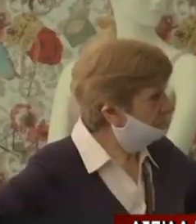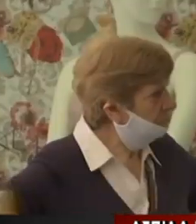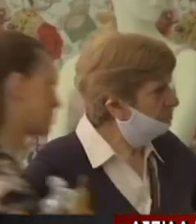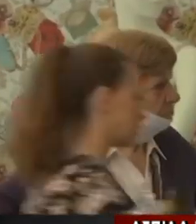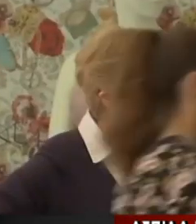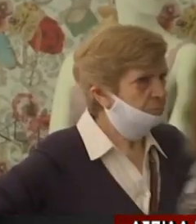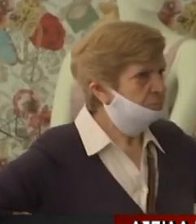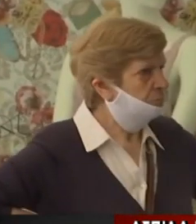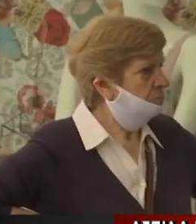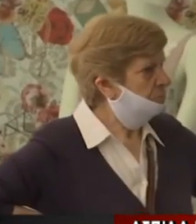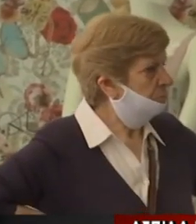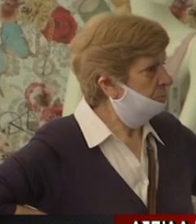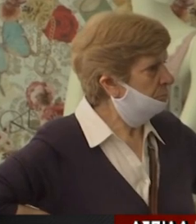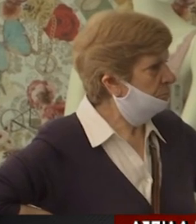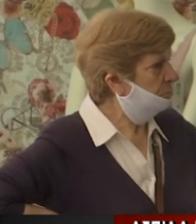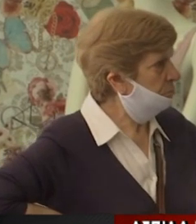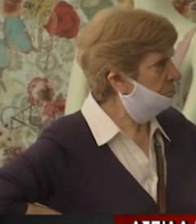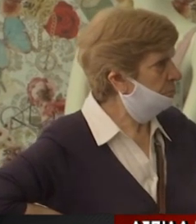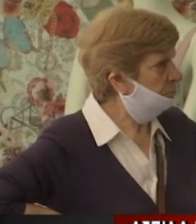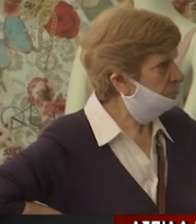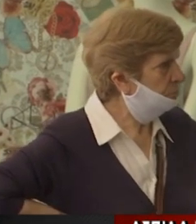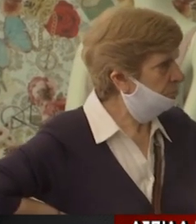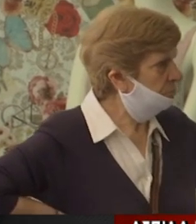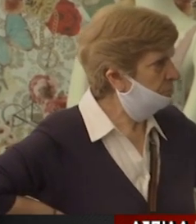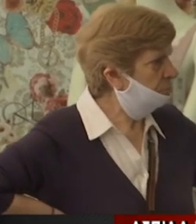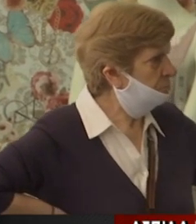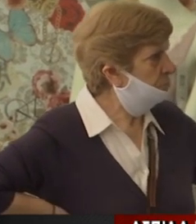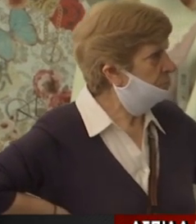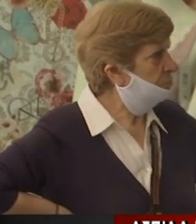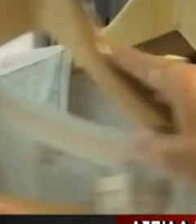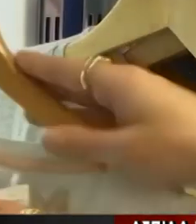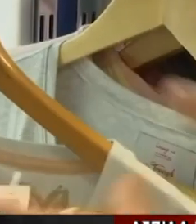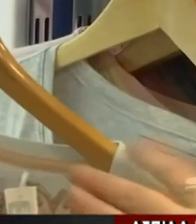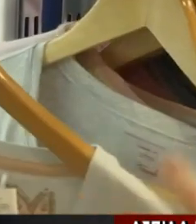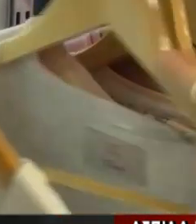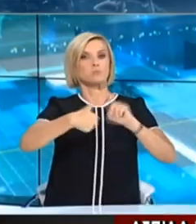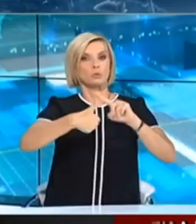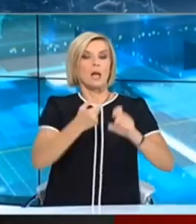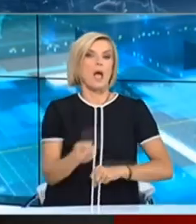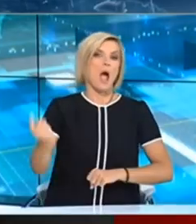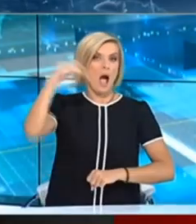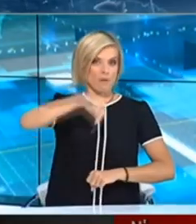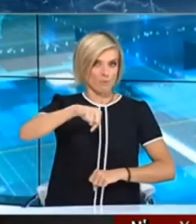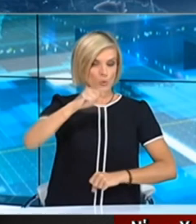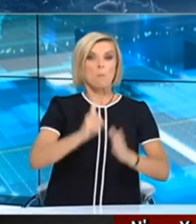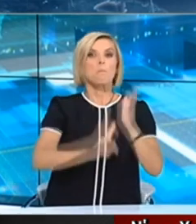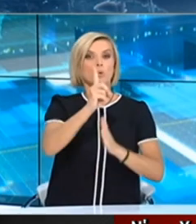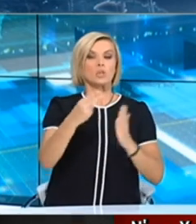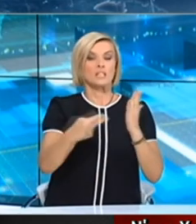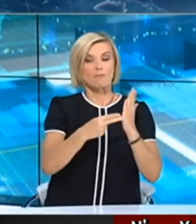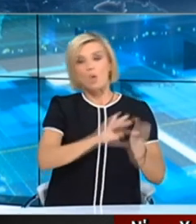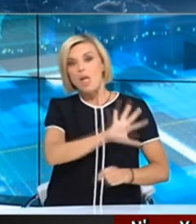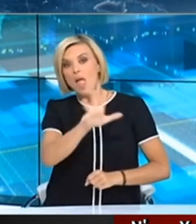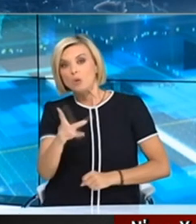χώρους, συμπεριλαμβανομένων των εκκλησιών και την ισχυρή σύσταση για χρήση μάσκας και σε ανοιχτούς χώρους με συνοστισμό. Μία Οκδόου και ως τις